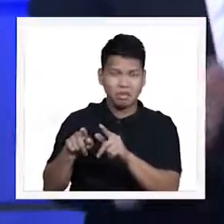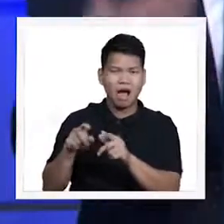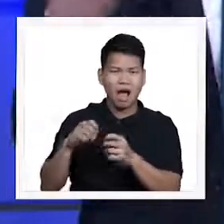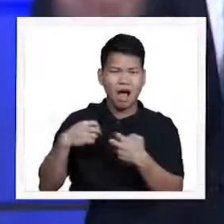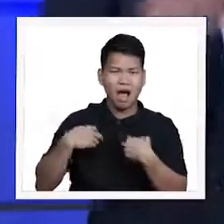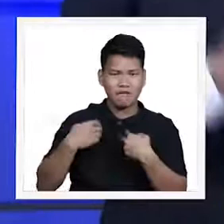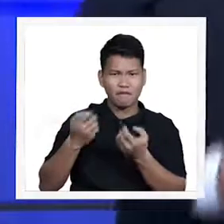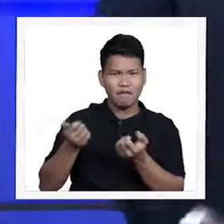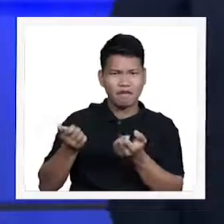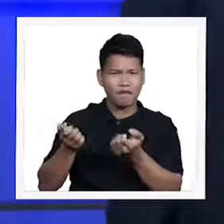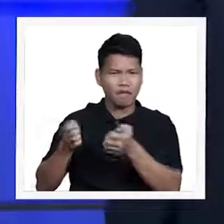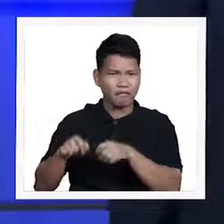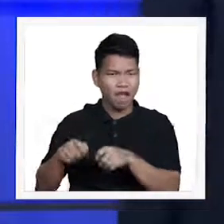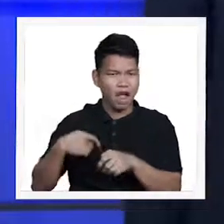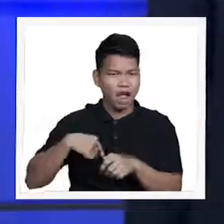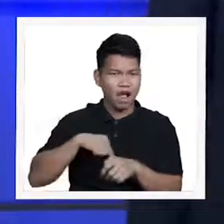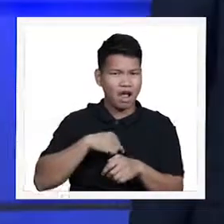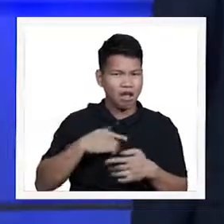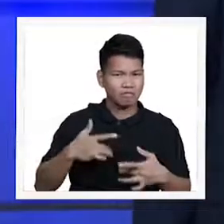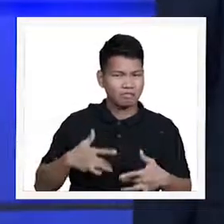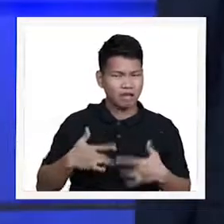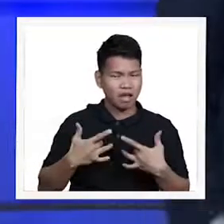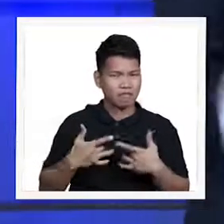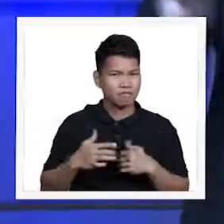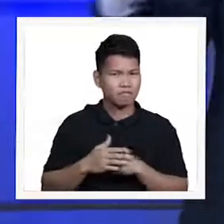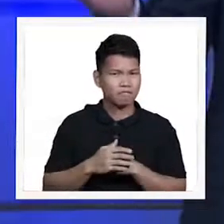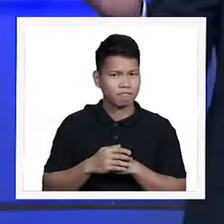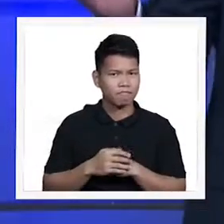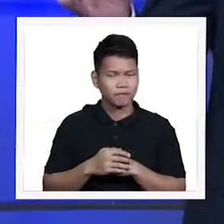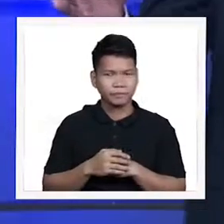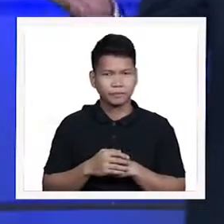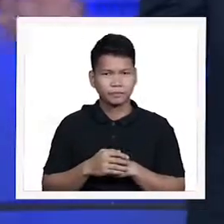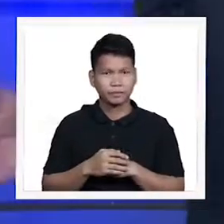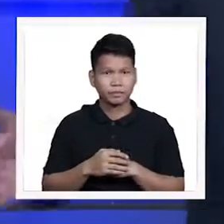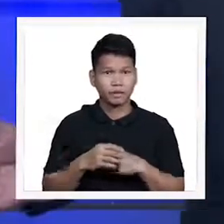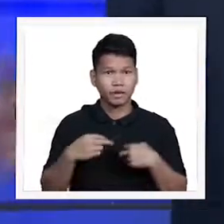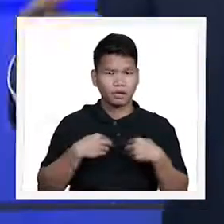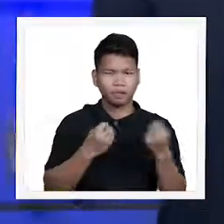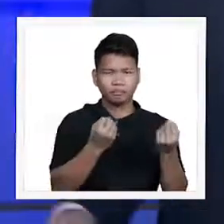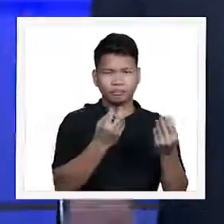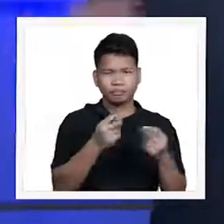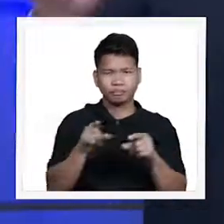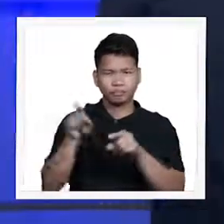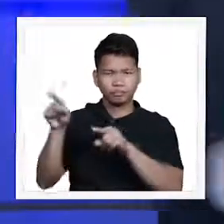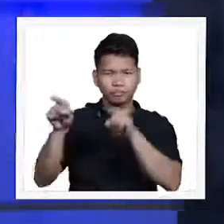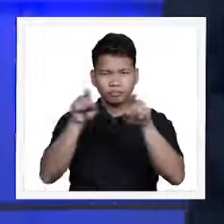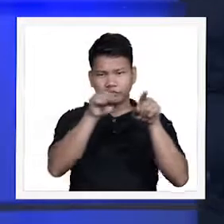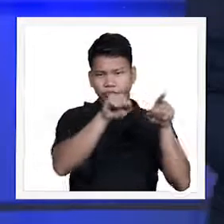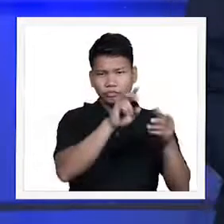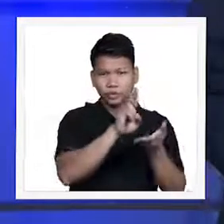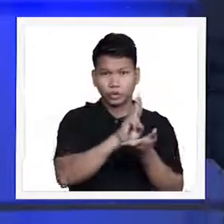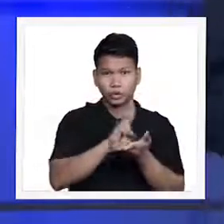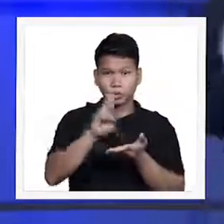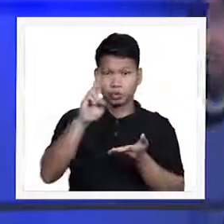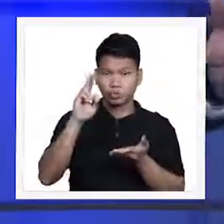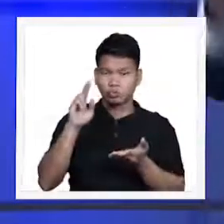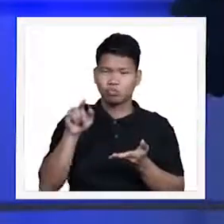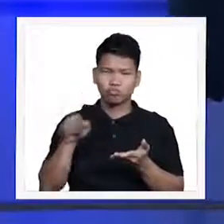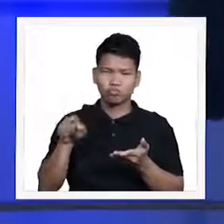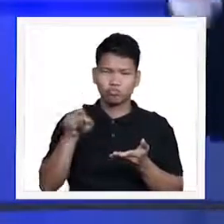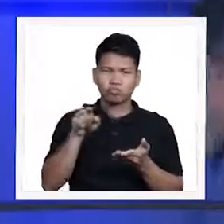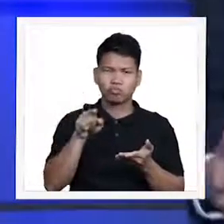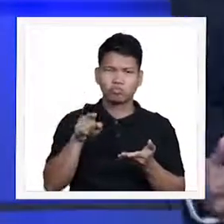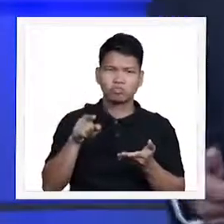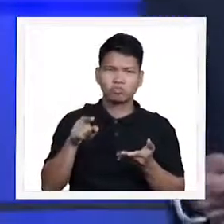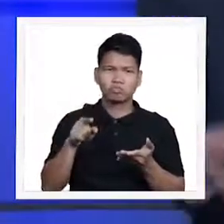effect in our life. Marami pong mga universidad, well-known universities, national